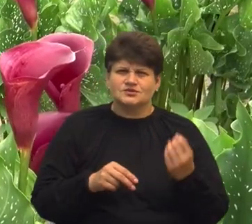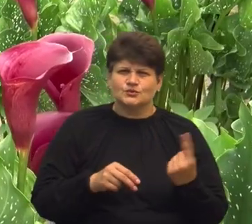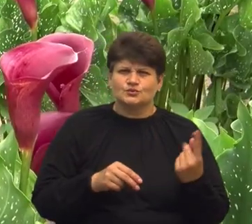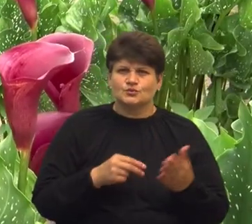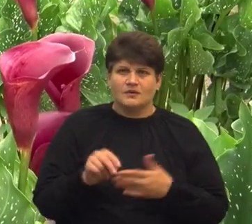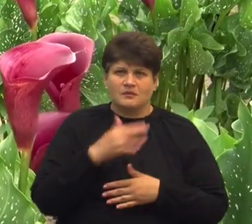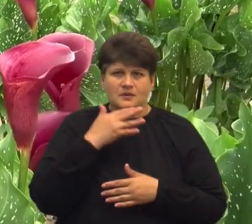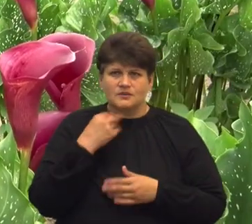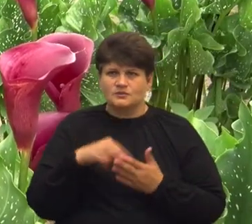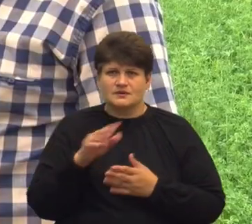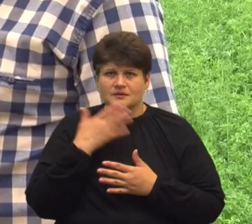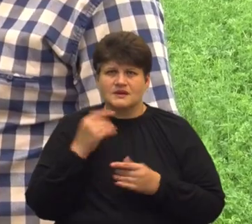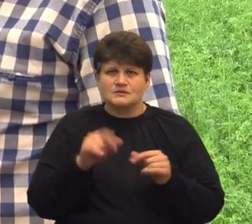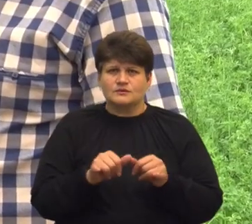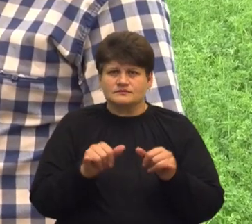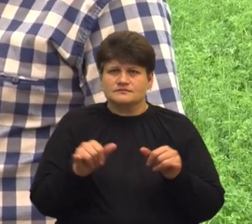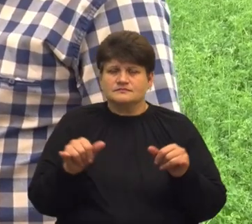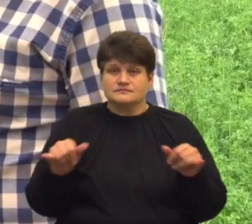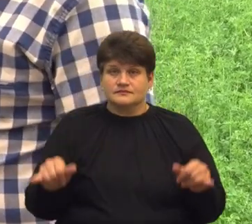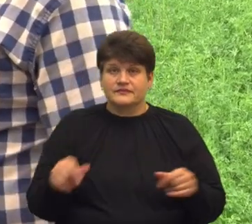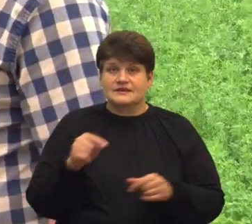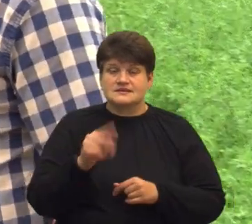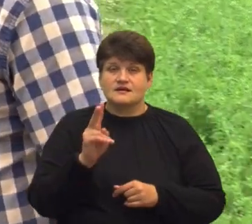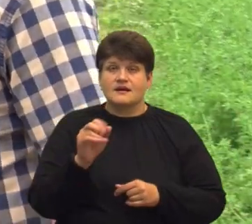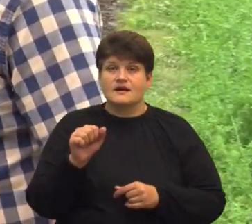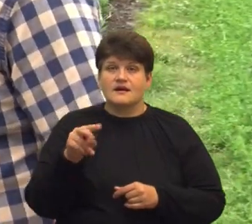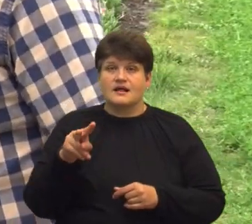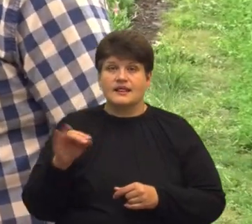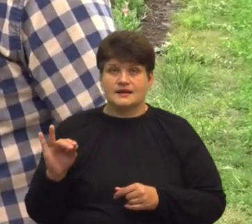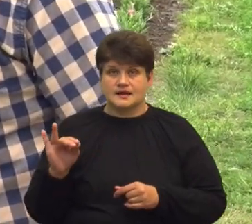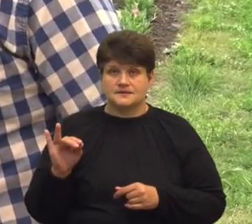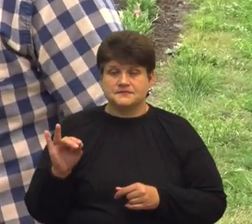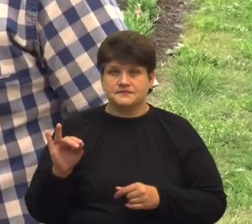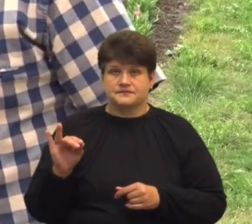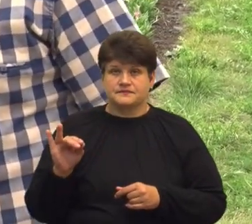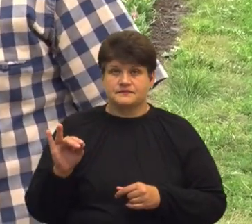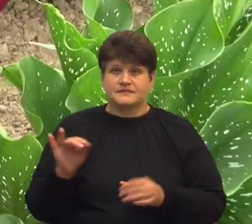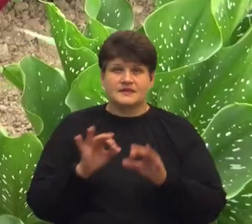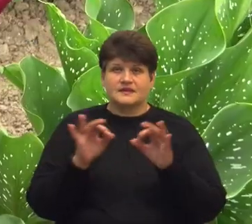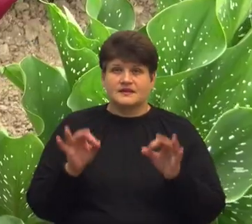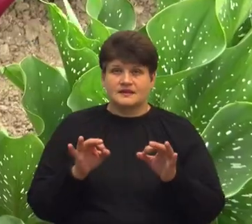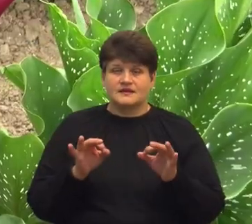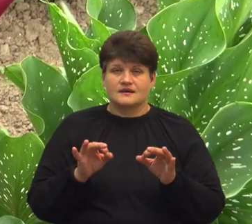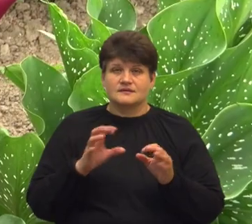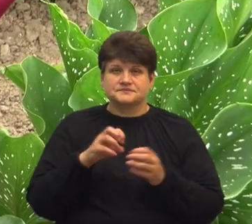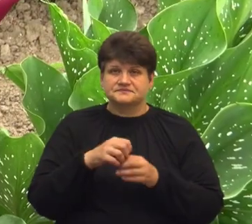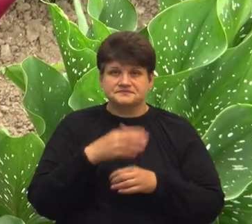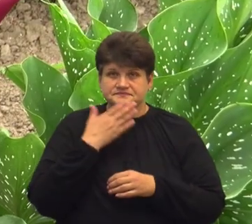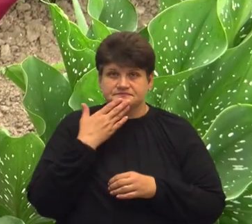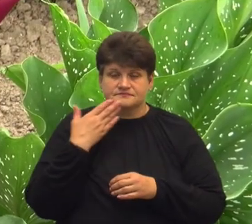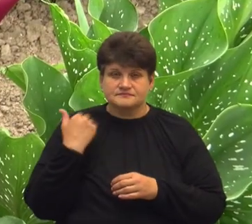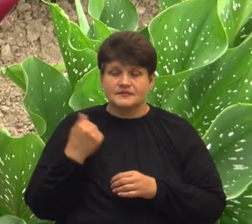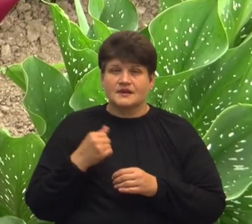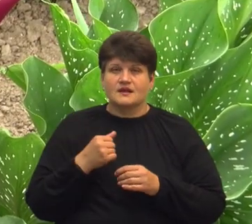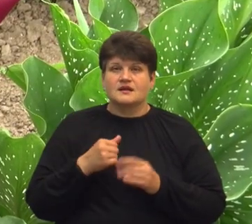не купляв, то я потім то все розможив. Те кали ніякий шкідник не бере. На городі кали